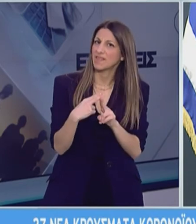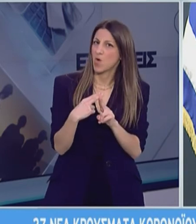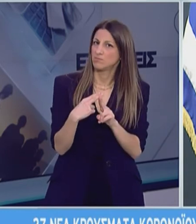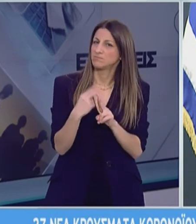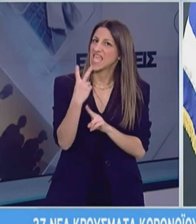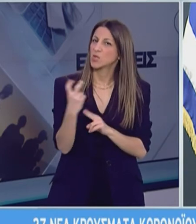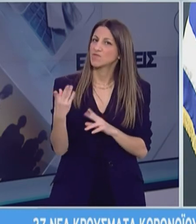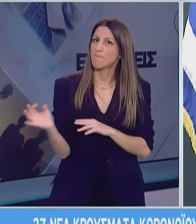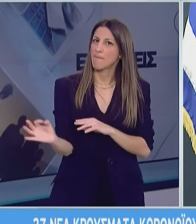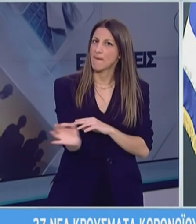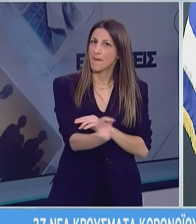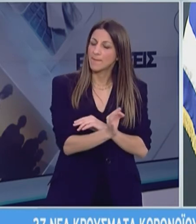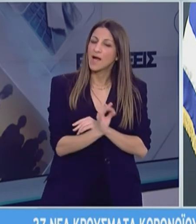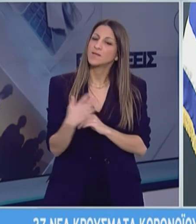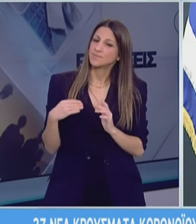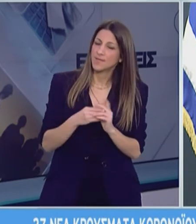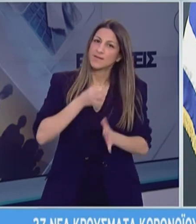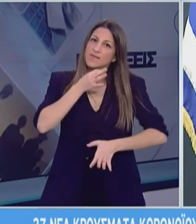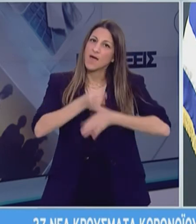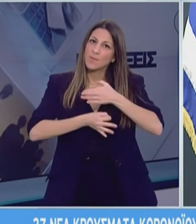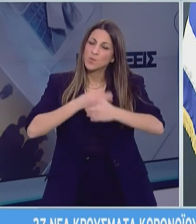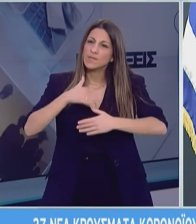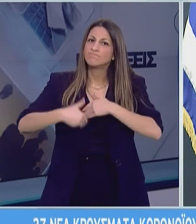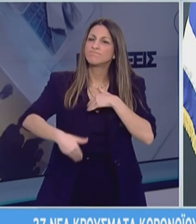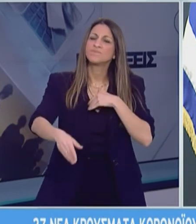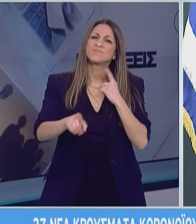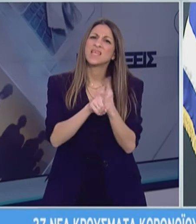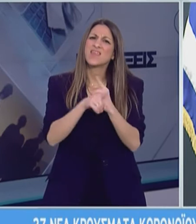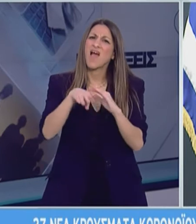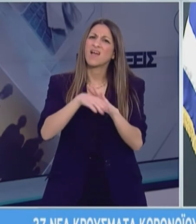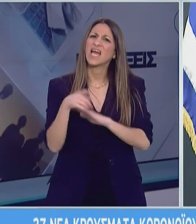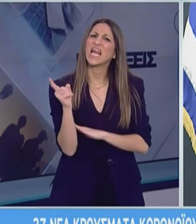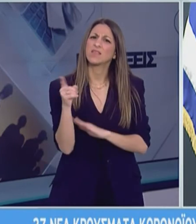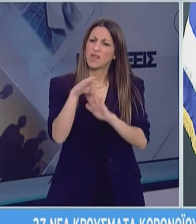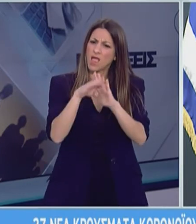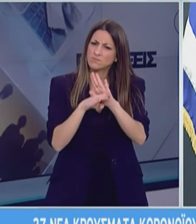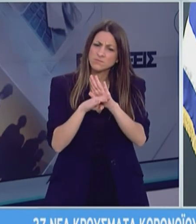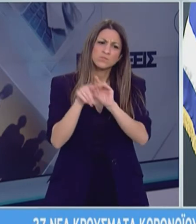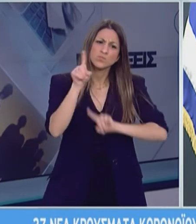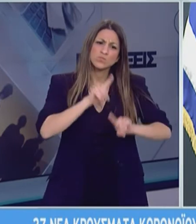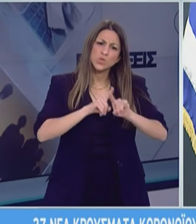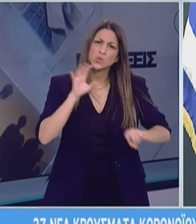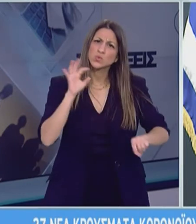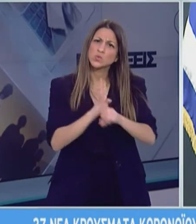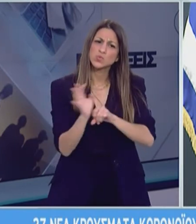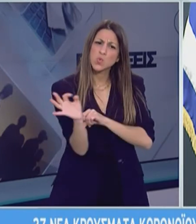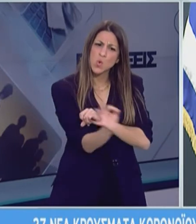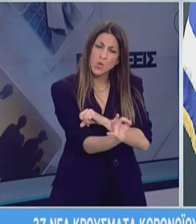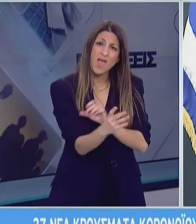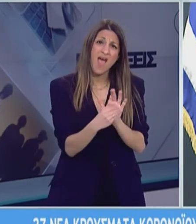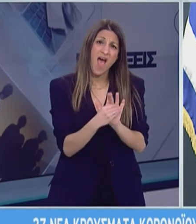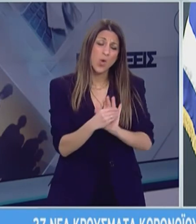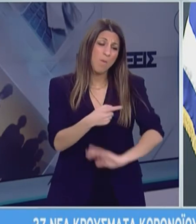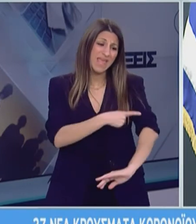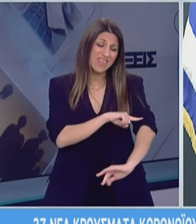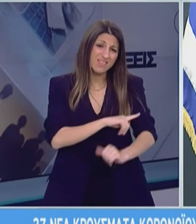βέβαια όπως έχουμε ξαναπεί γίνεται με ειδικά κριτήρια ο έλεγχος των ασθενών και μόνο των επαγγελματιών υγείας